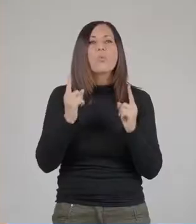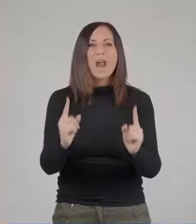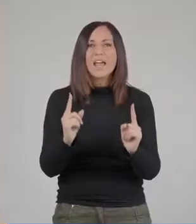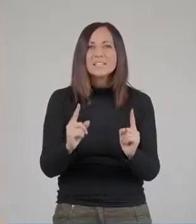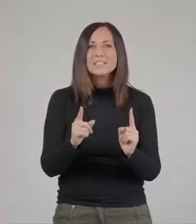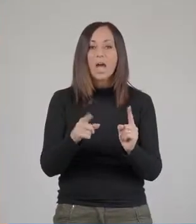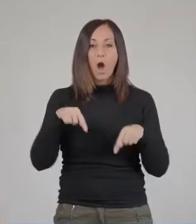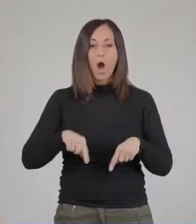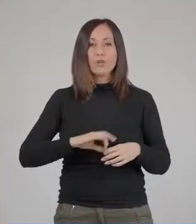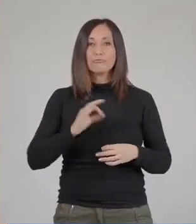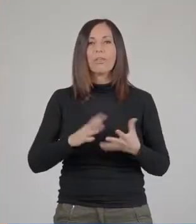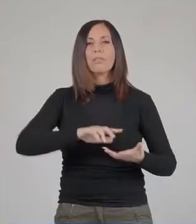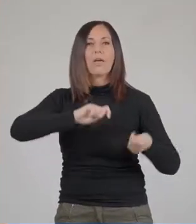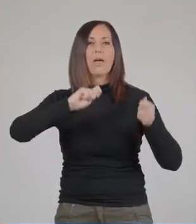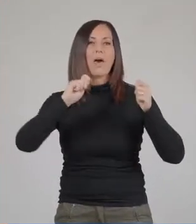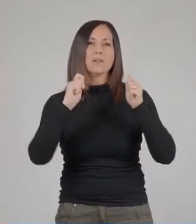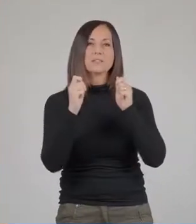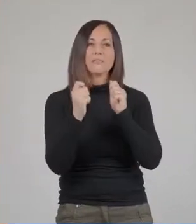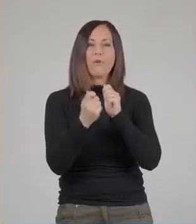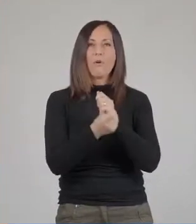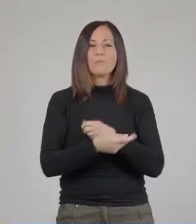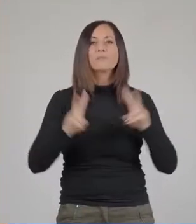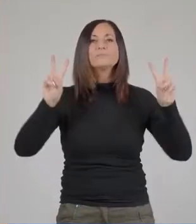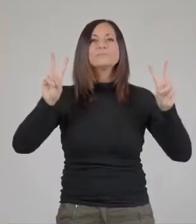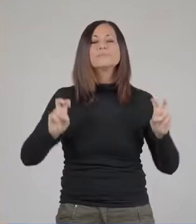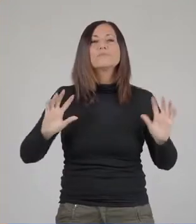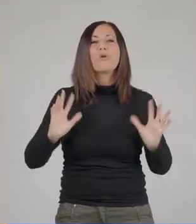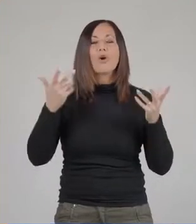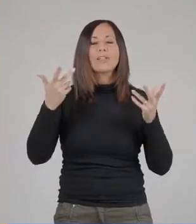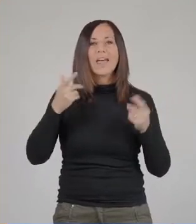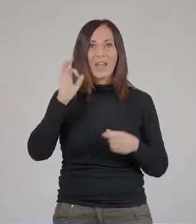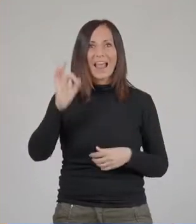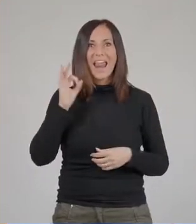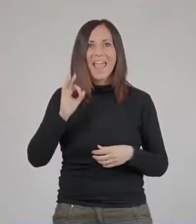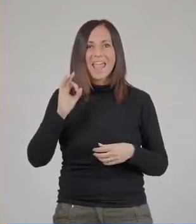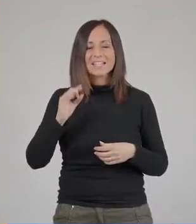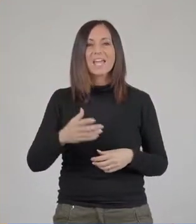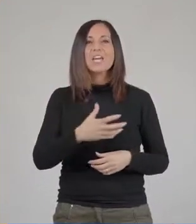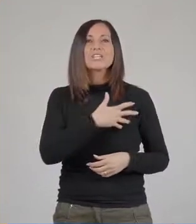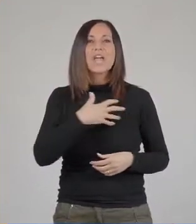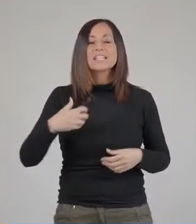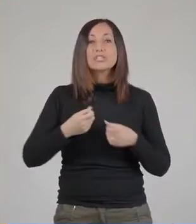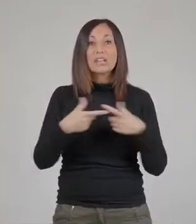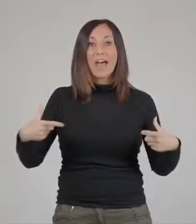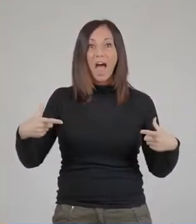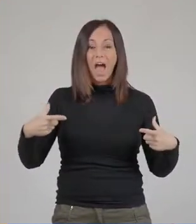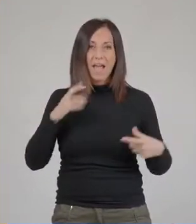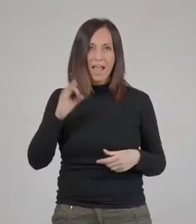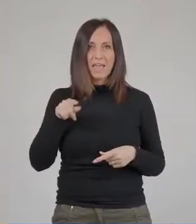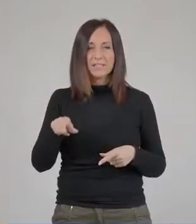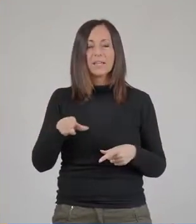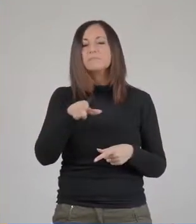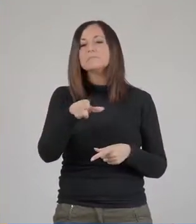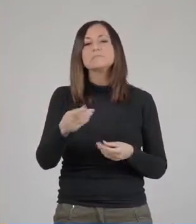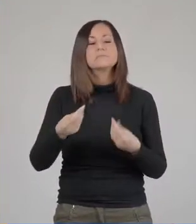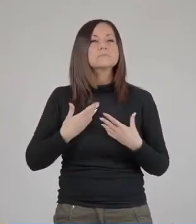che oggigiorno si è trasformato in qualcosa che ha assunto il termine più moderno di citizen science e costituisce un